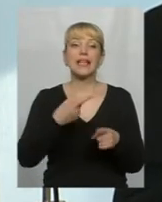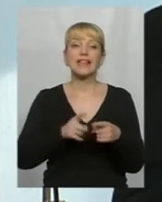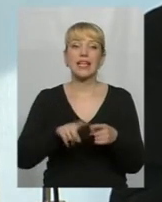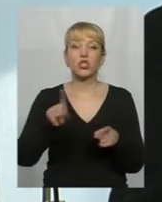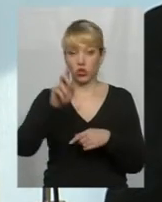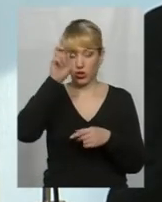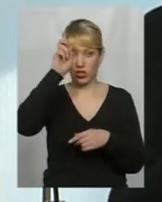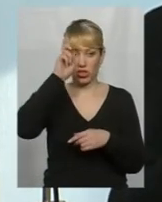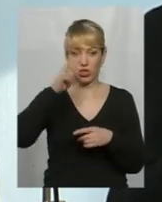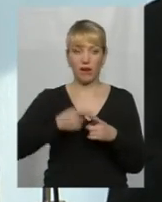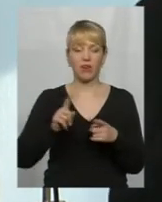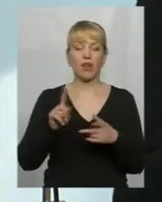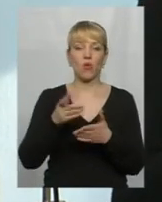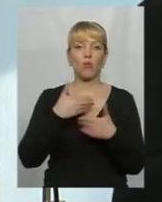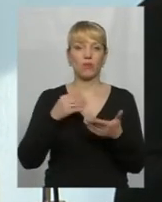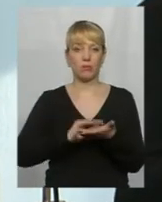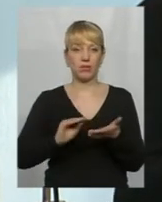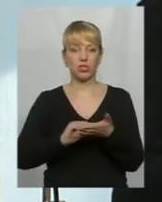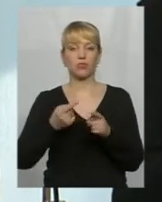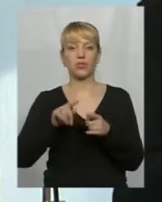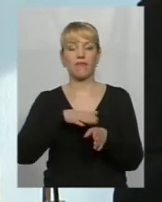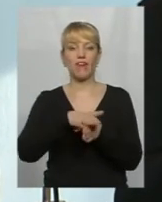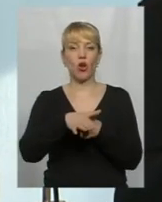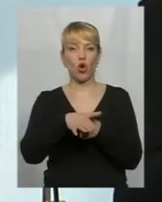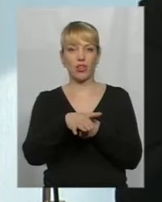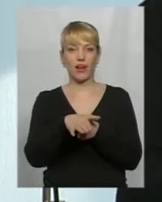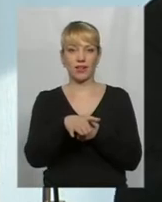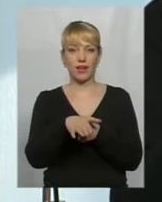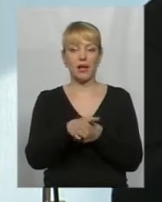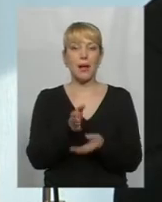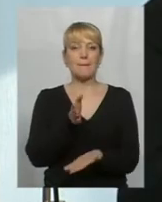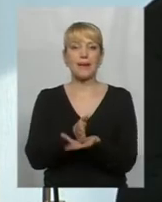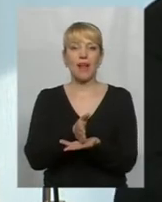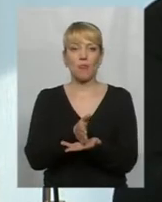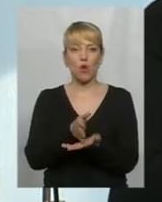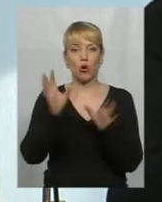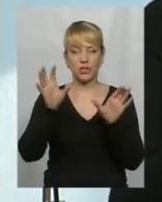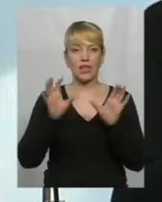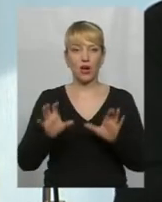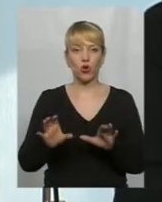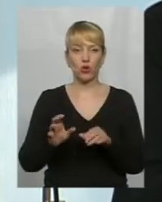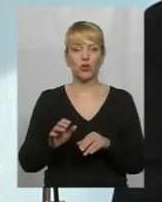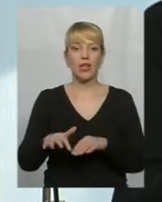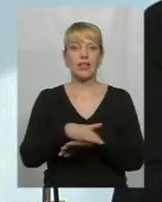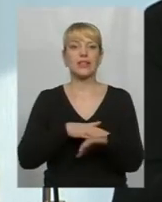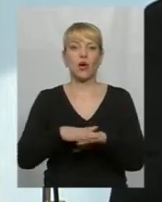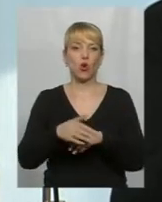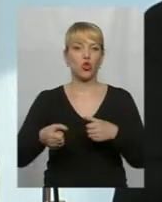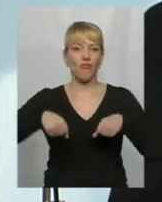держава, яку ми пишемо, тобто виконання прямого закону народовладдя,